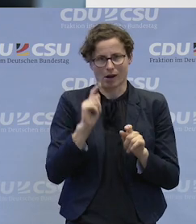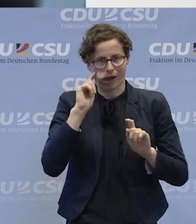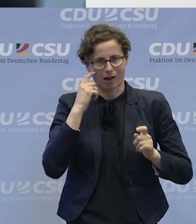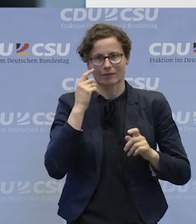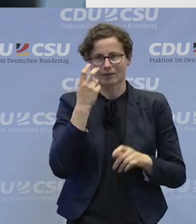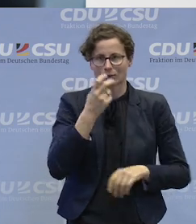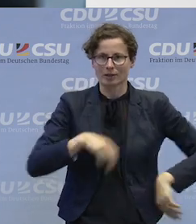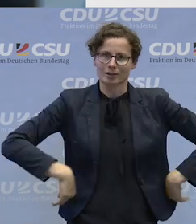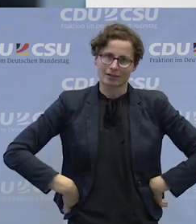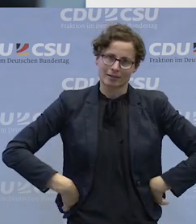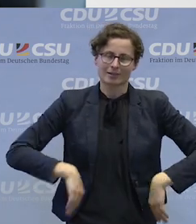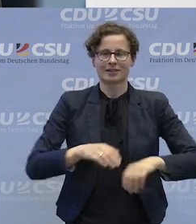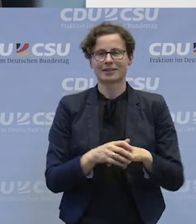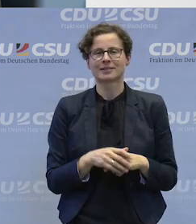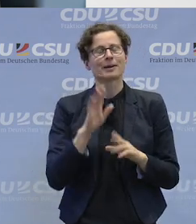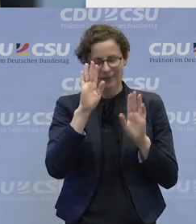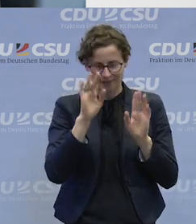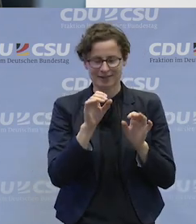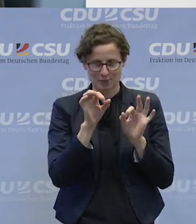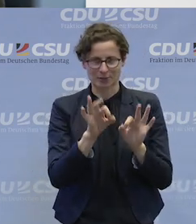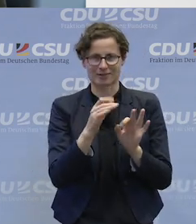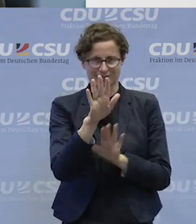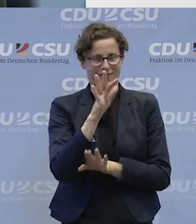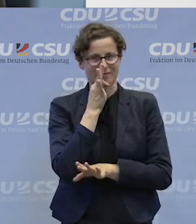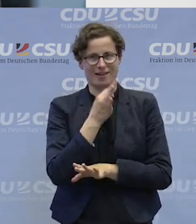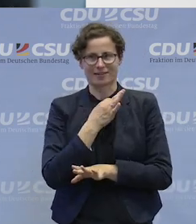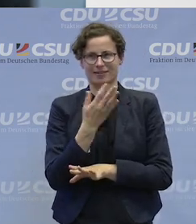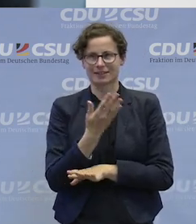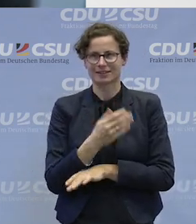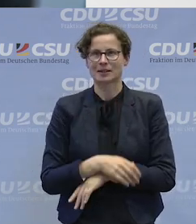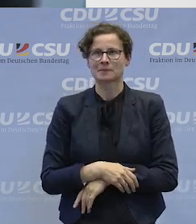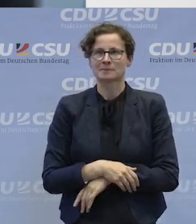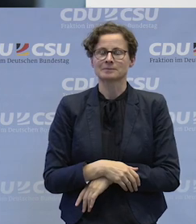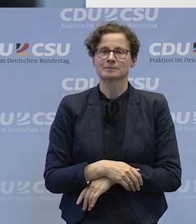Das sagen Sie so. Aber gut, Ihre Fragen bitte. Ich meine das auch so.